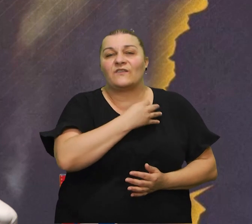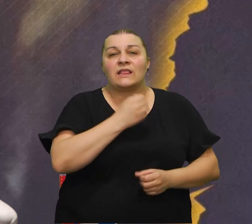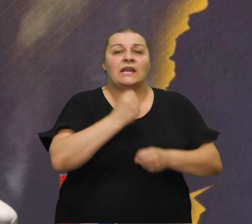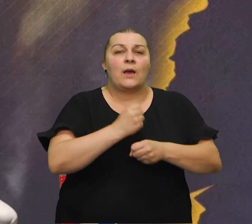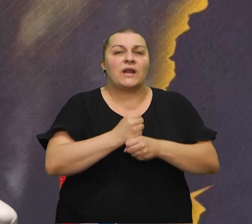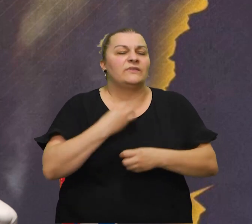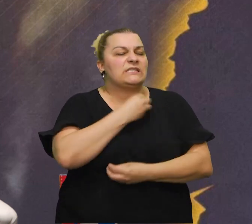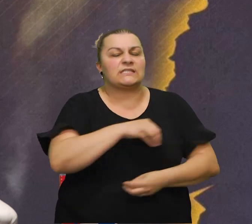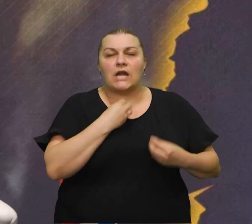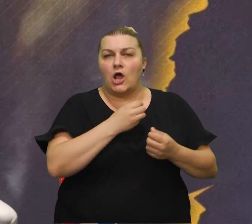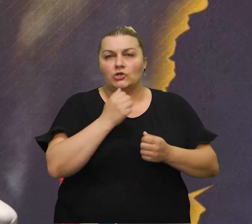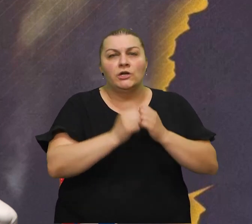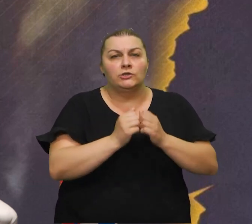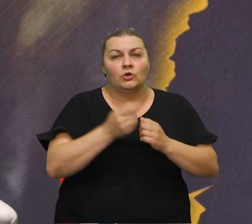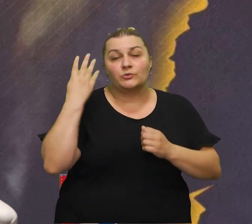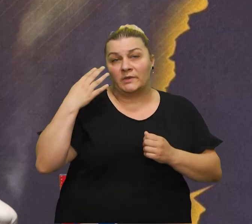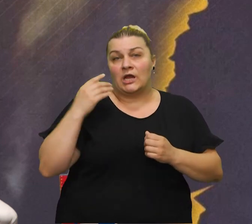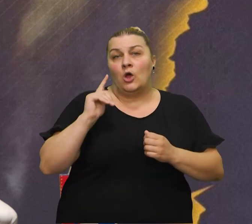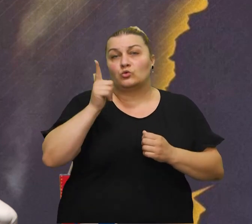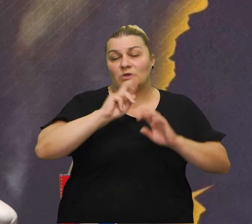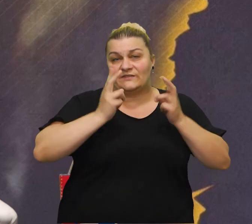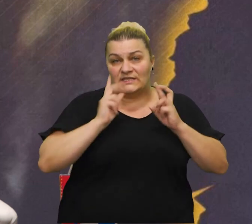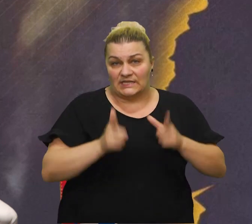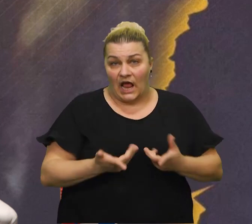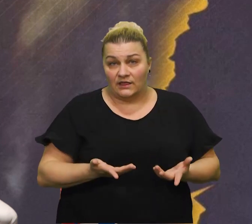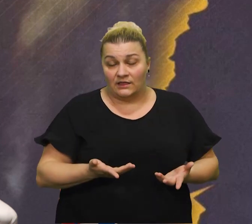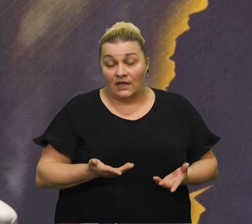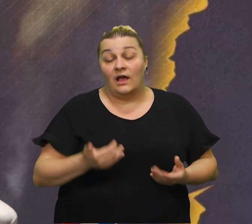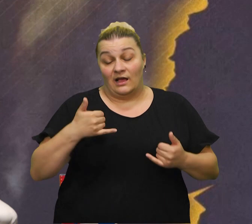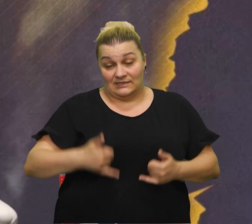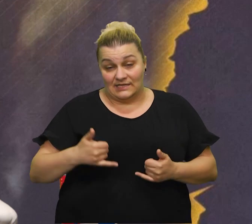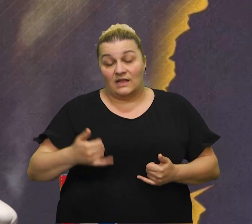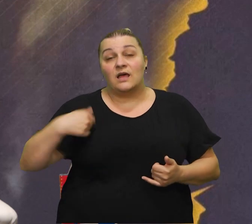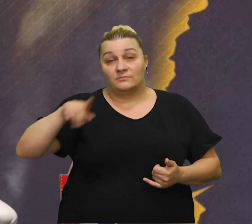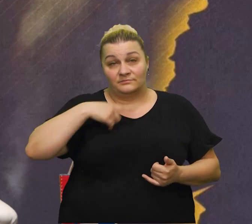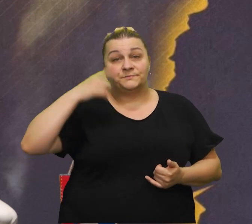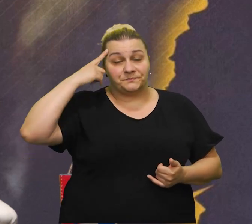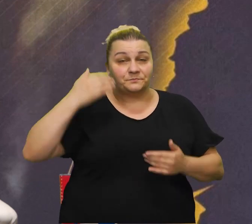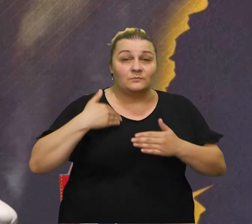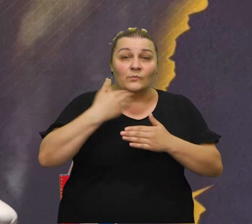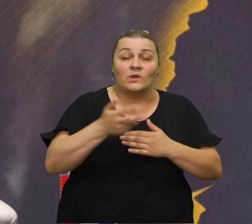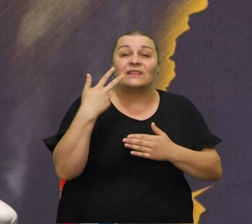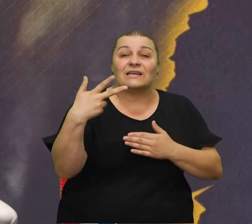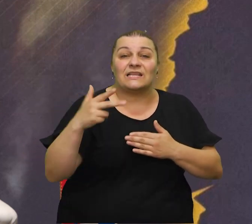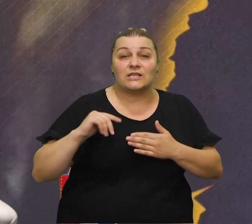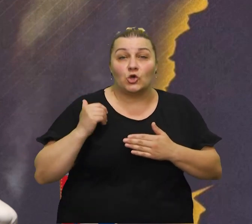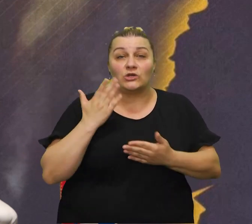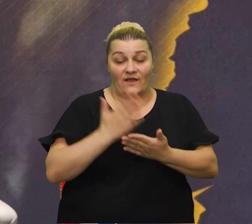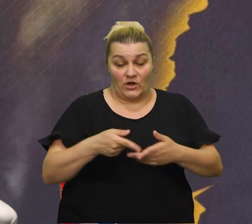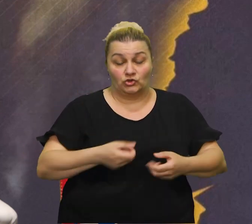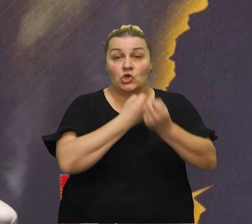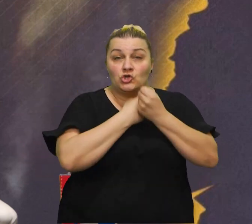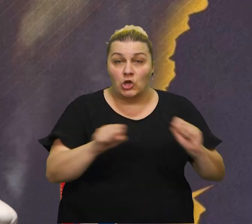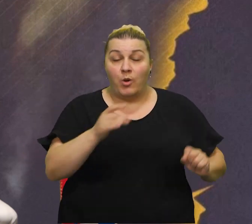drugom svjetskom ratu to je nama bilo plasirane to su nas učili međutim danas 30 godina u svojom domovini u svojom